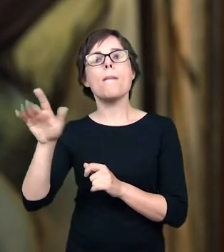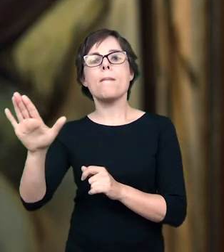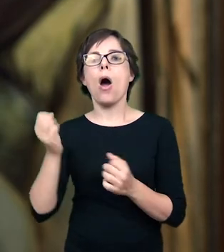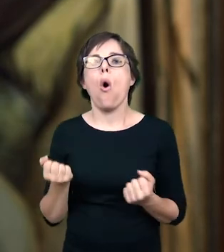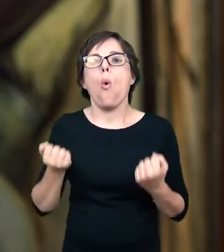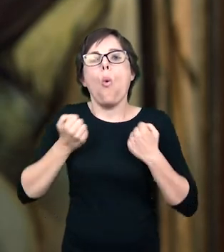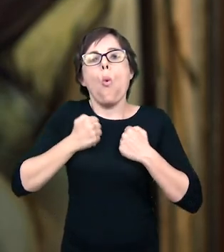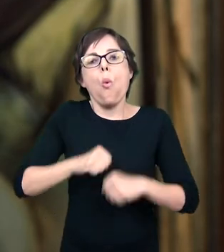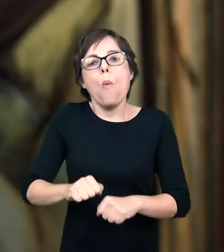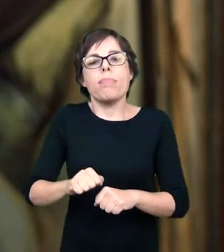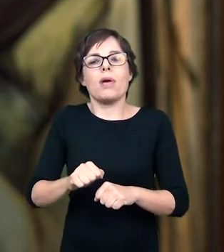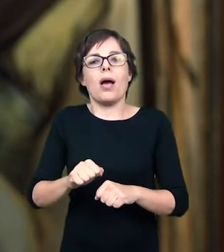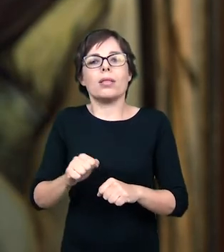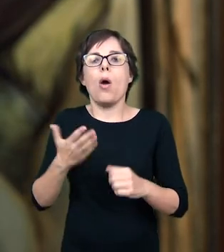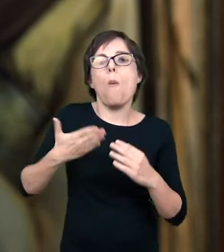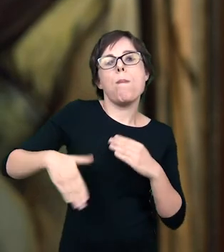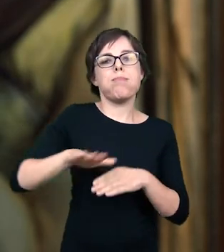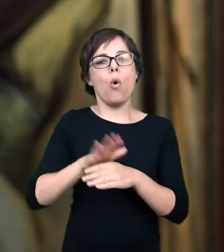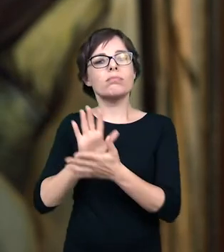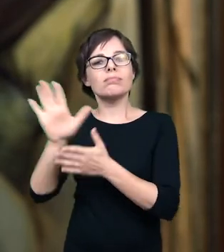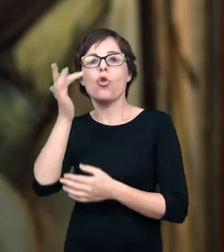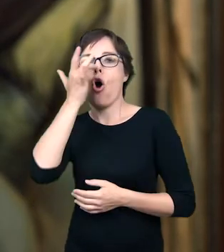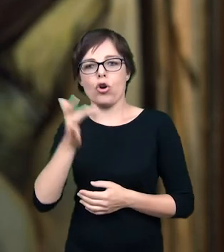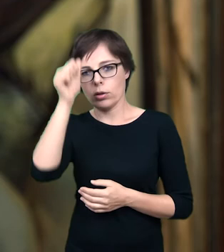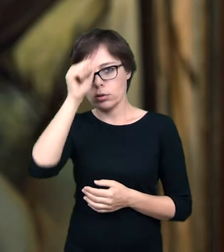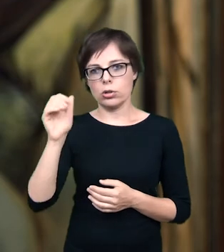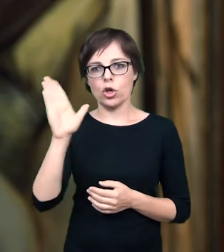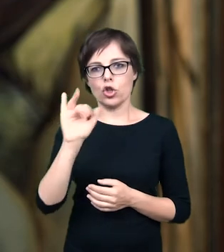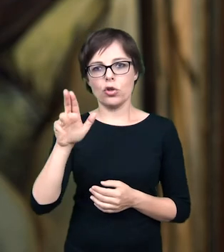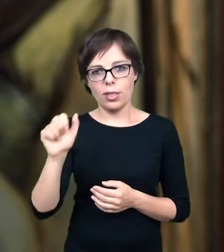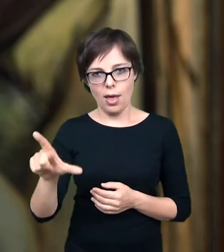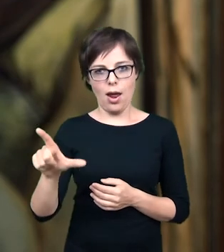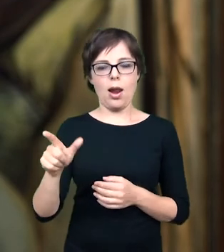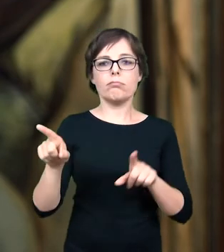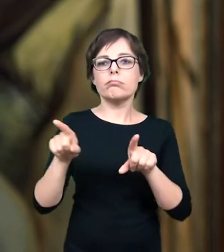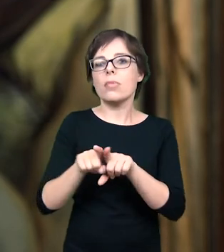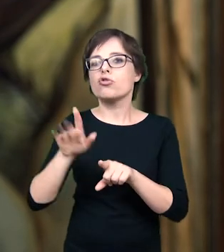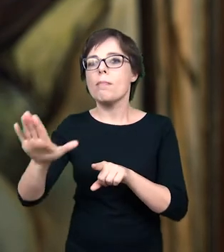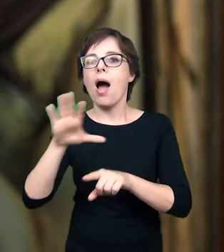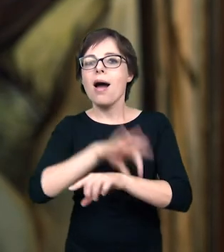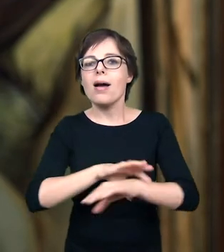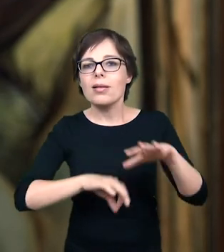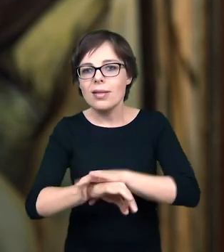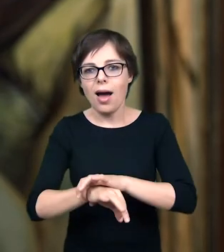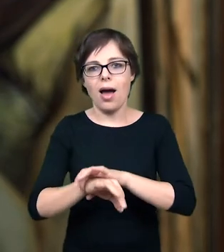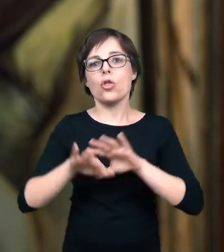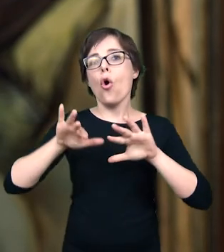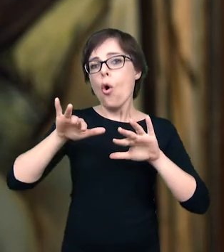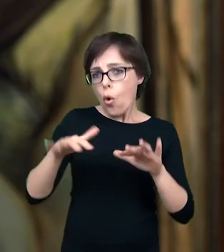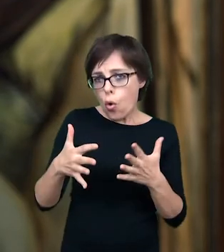okutych jeszcze w kajdany. A więc tych, którzy wracają z